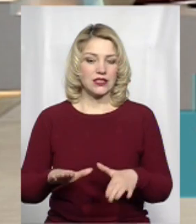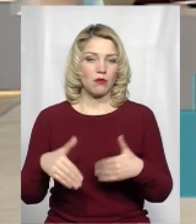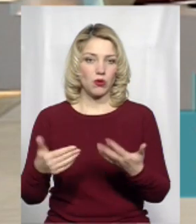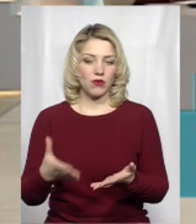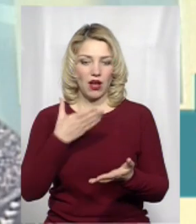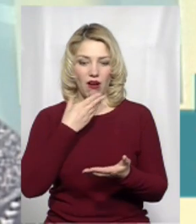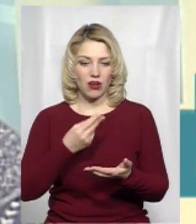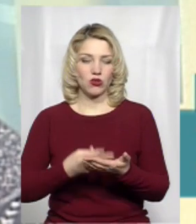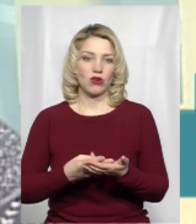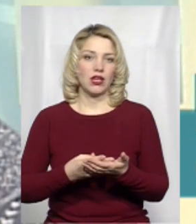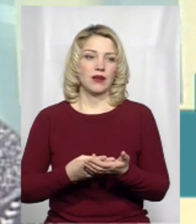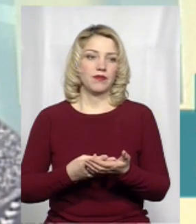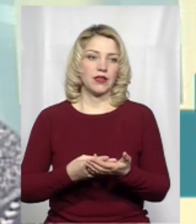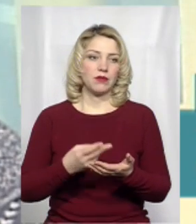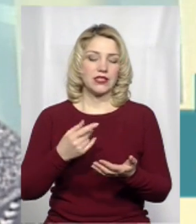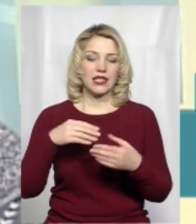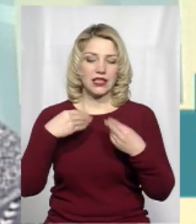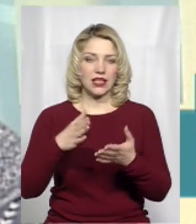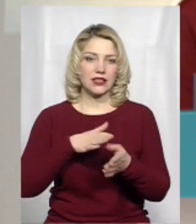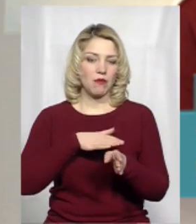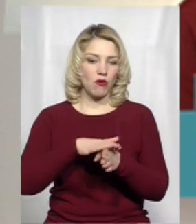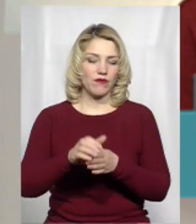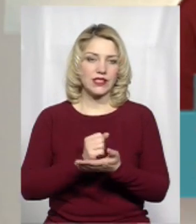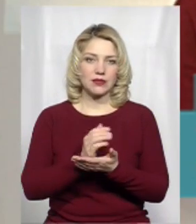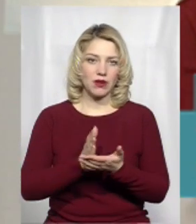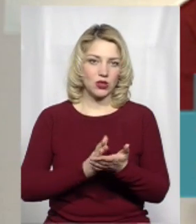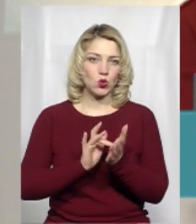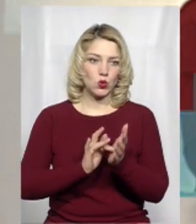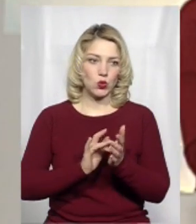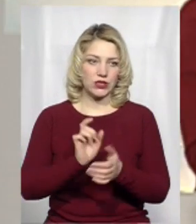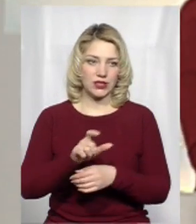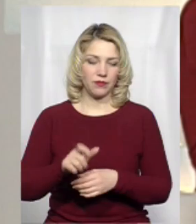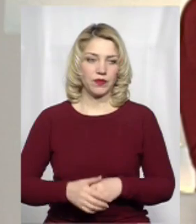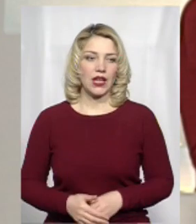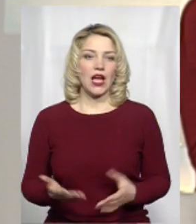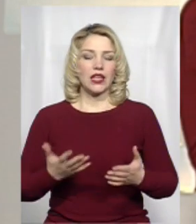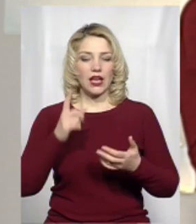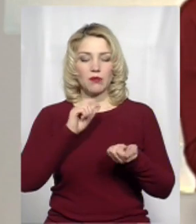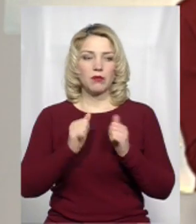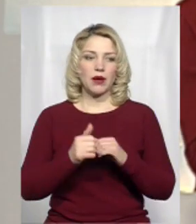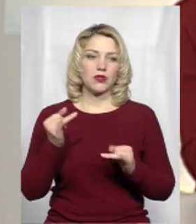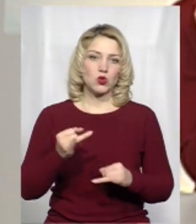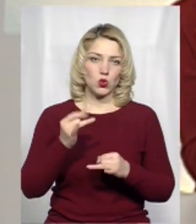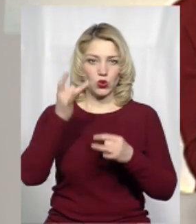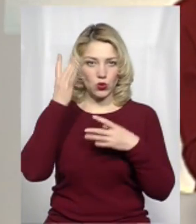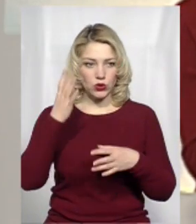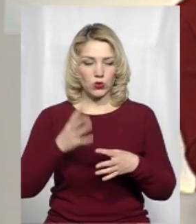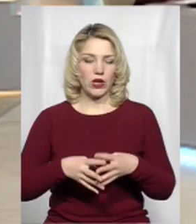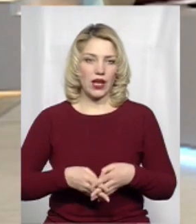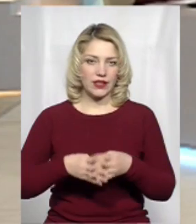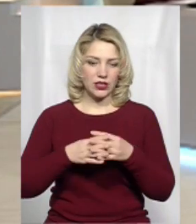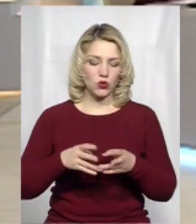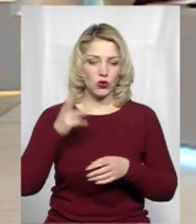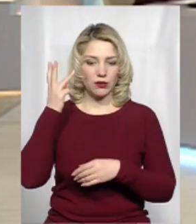представити, надати повний спектр послуг для туристів. Пане Сергію, а от якими пам'ятками історії, культури, архітектури